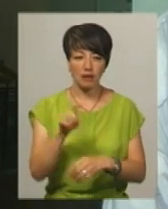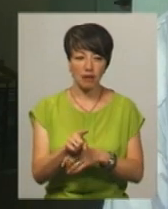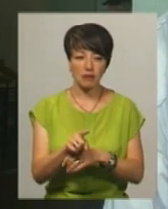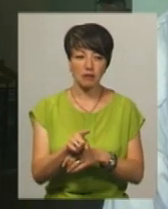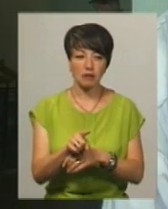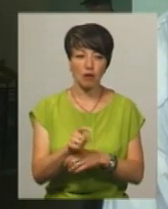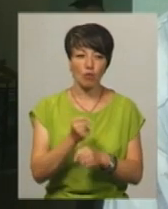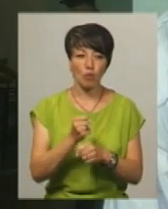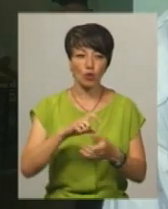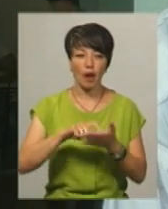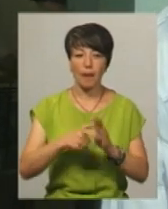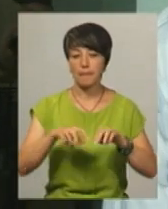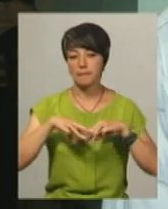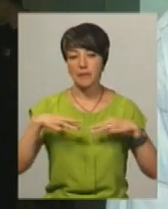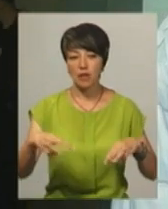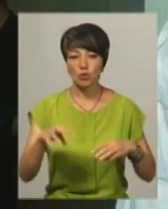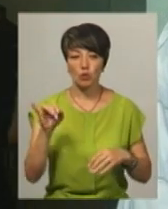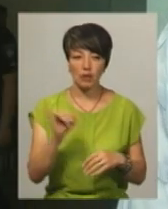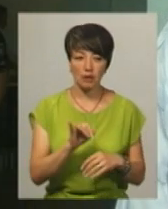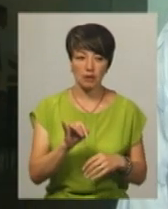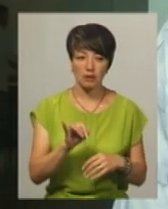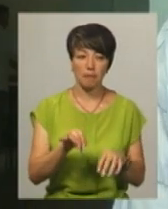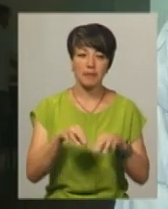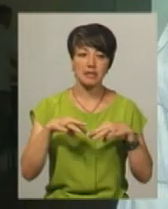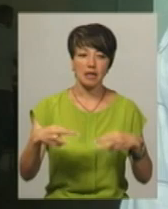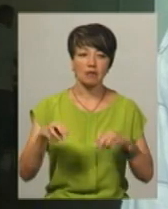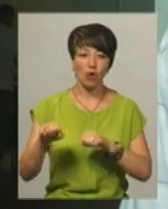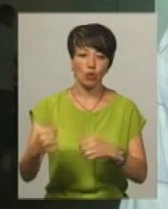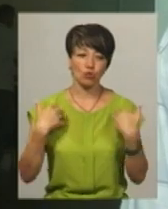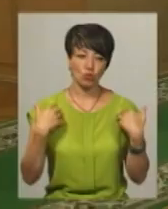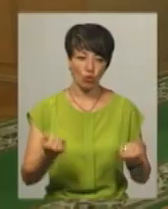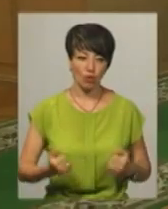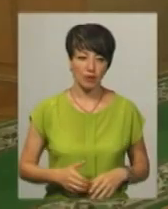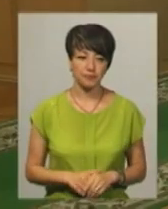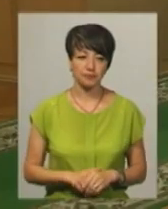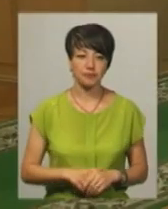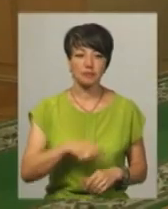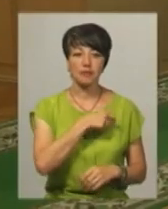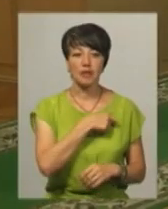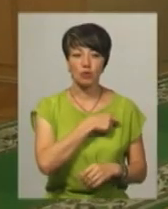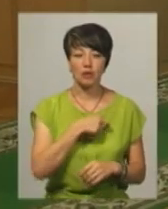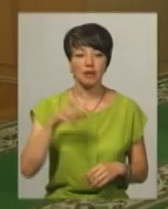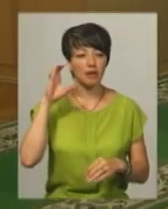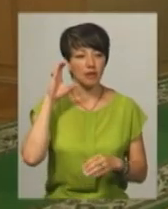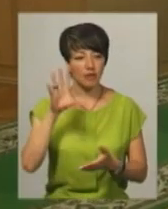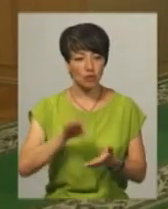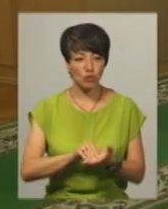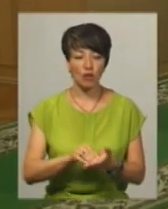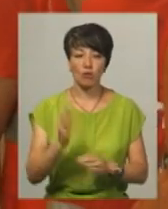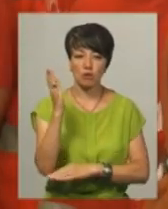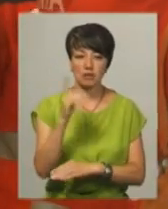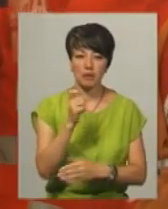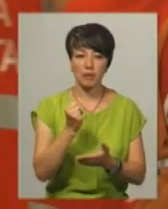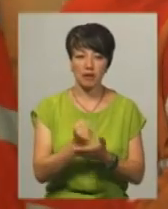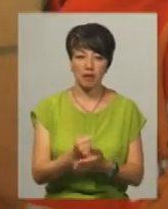робота Кабміну і Міністерства охорони здоров'я. Депутати водіїв вислухали і проголосували за